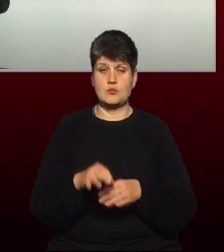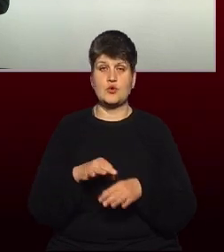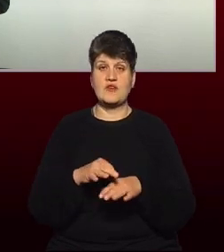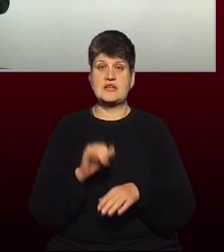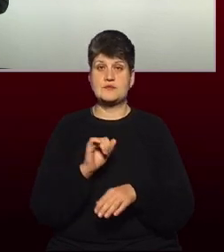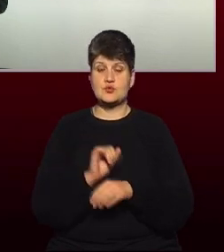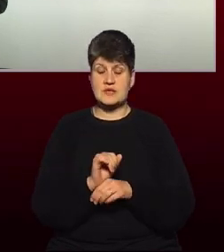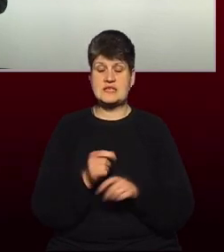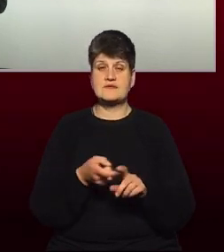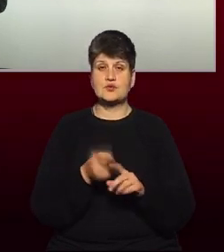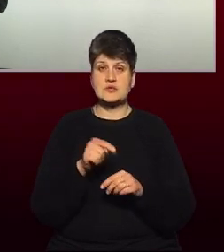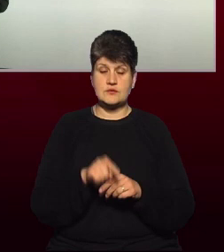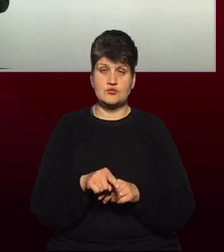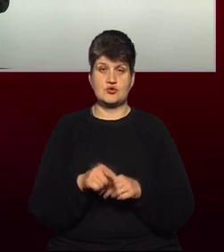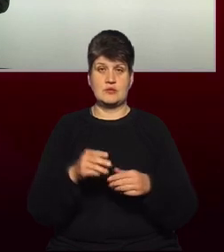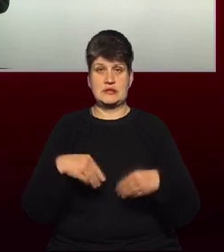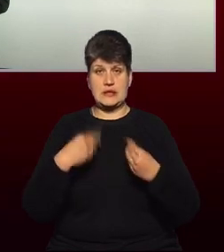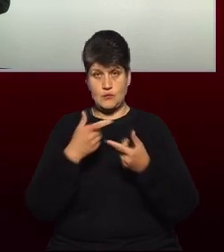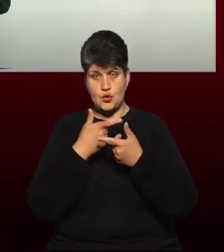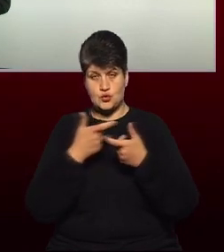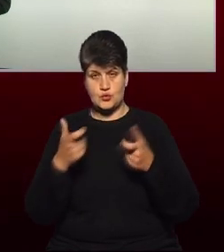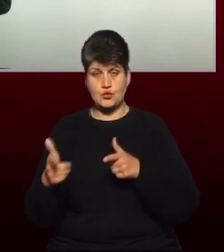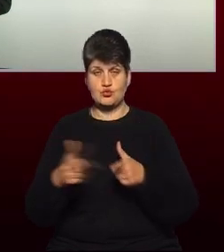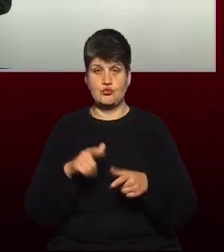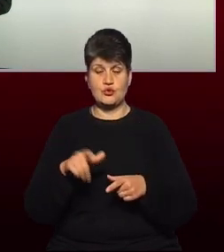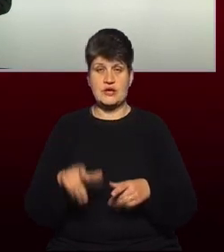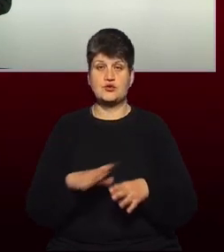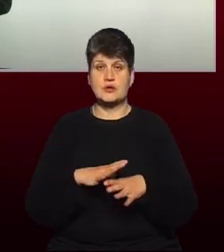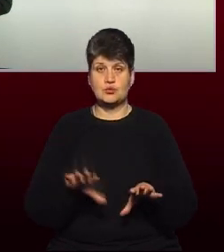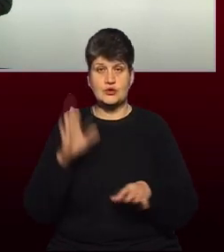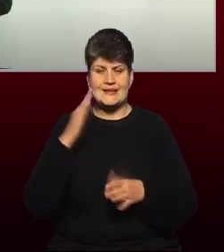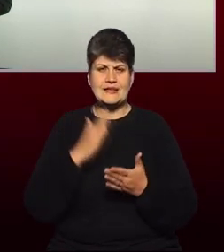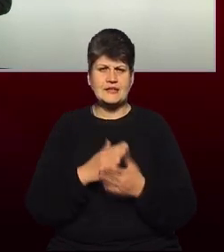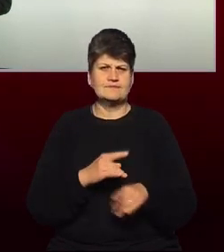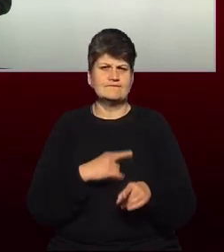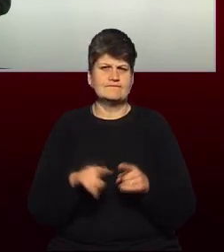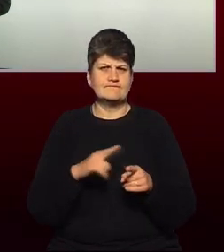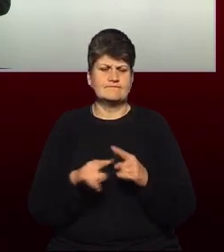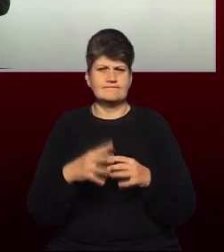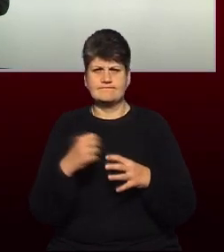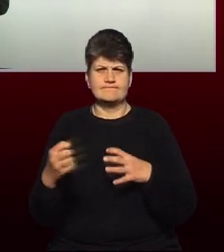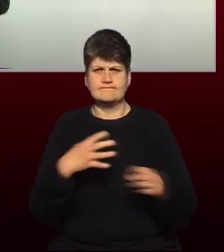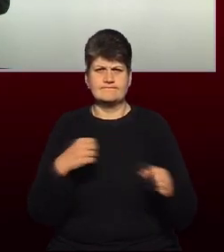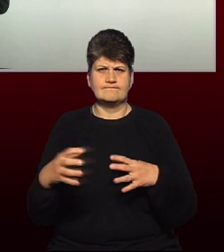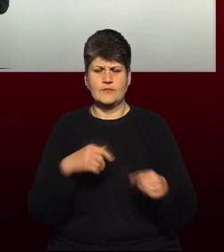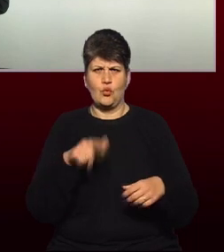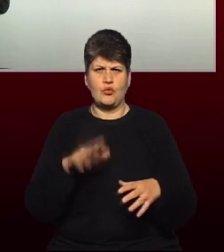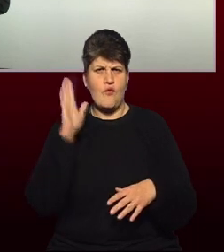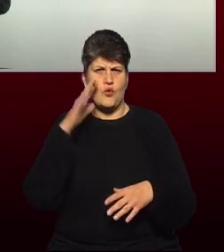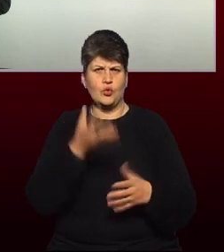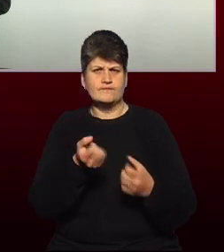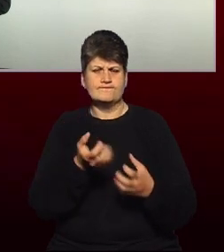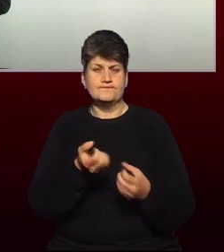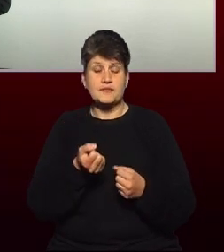з тим, що ми завчасно даємо оголошення, готуємо людей до того, що води не буде, йде інтенсивний водорозбір, а також йде розмежування